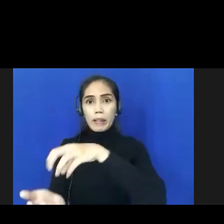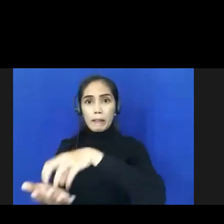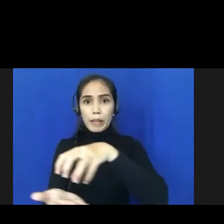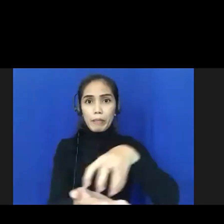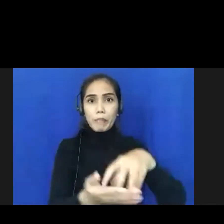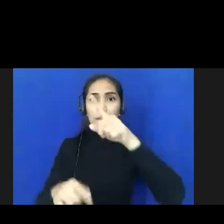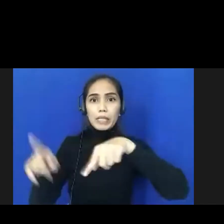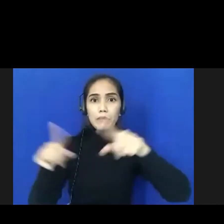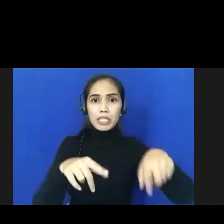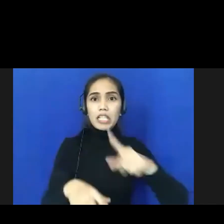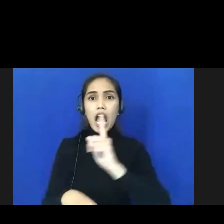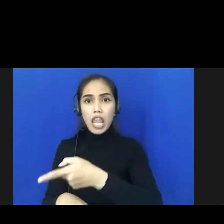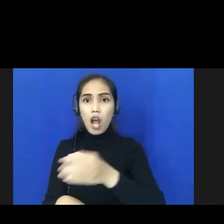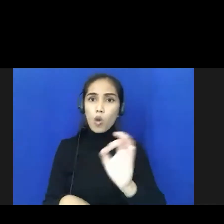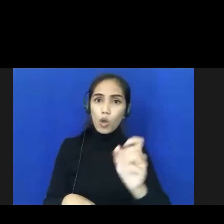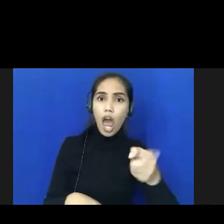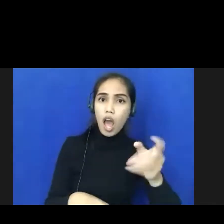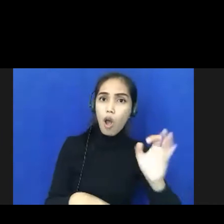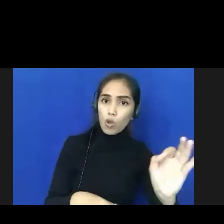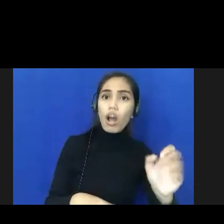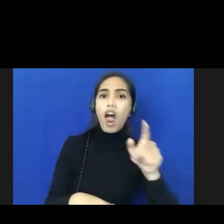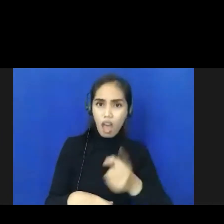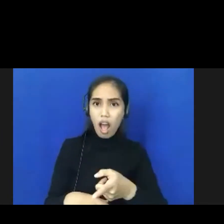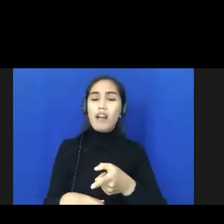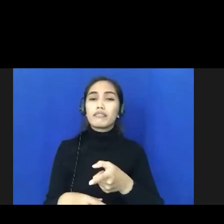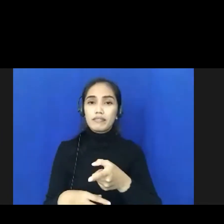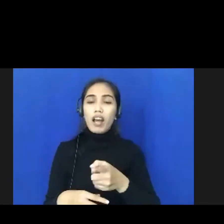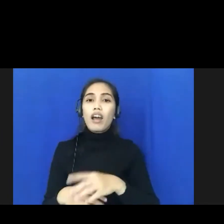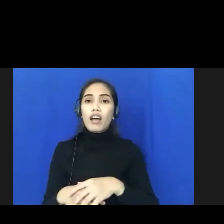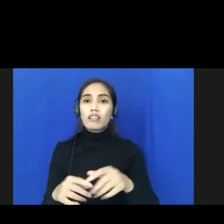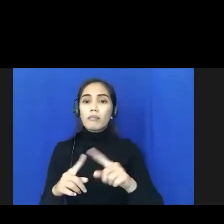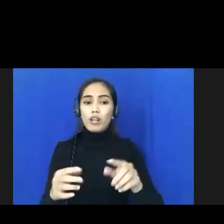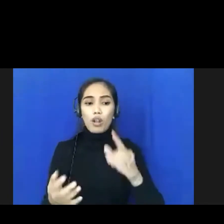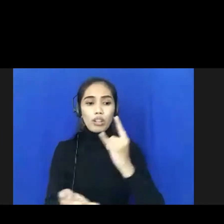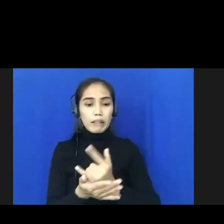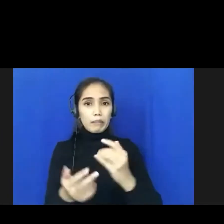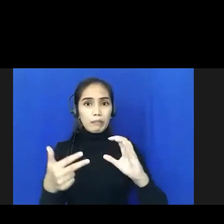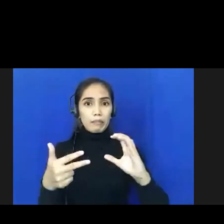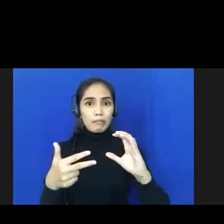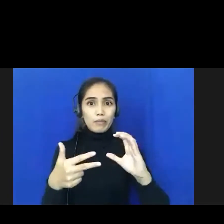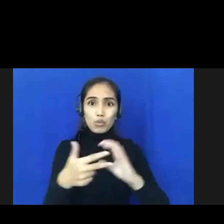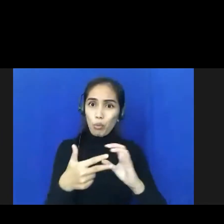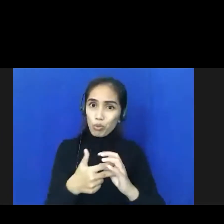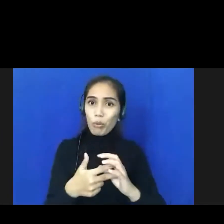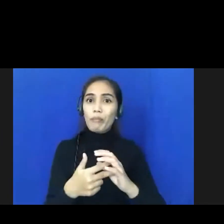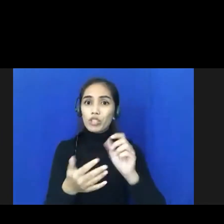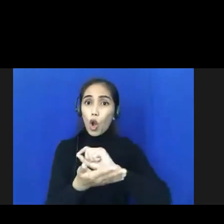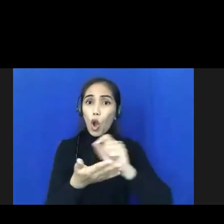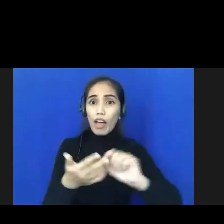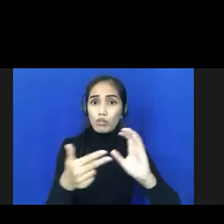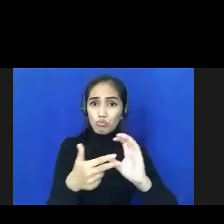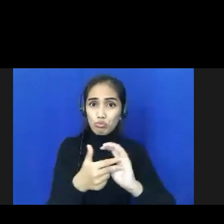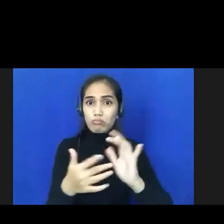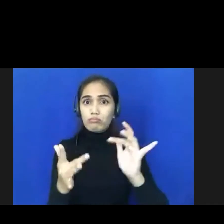gampang. Makanya kalau tetap daring, ini juga masih dari guru-guru